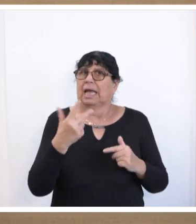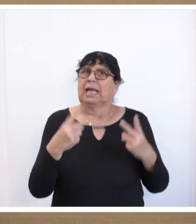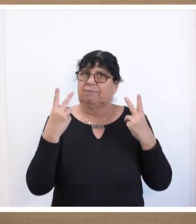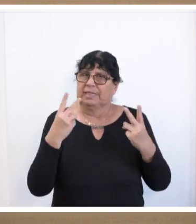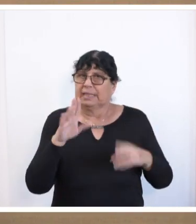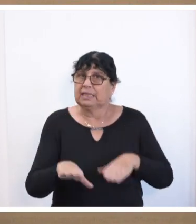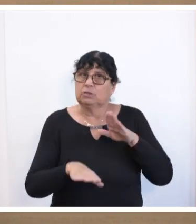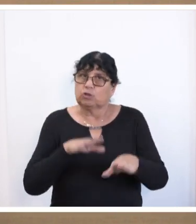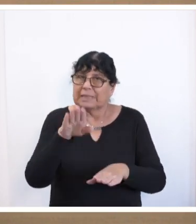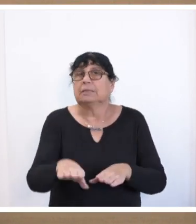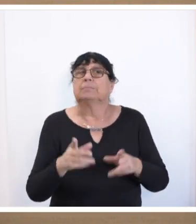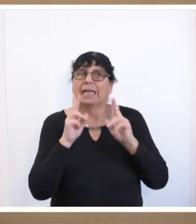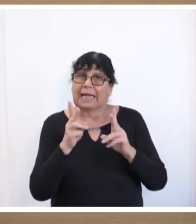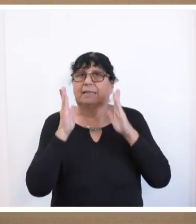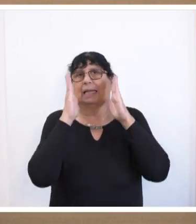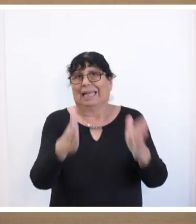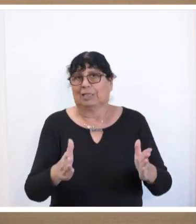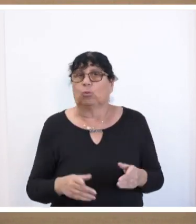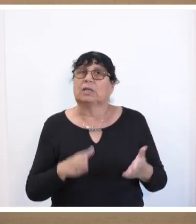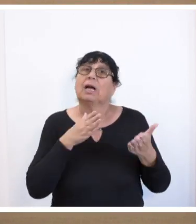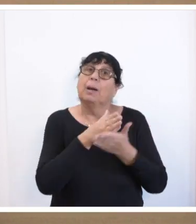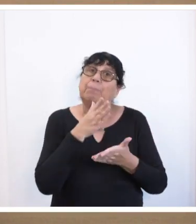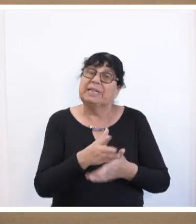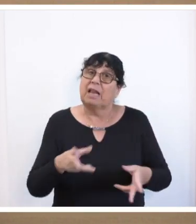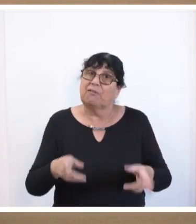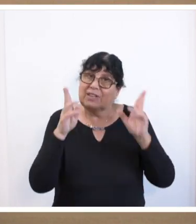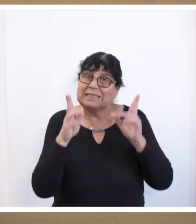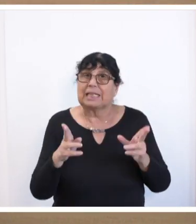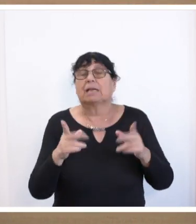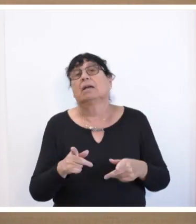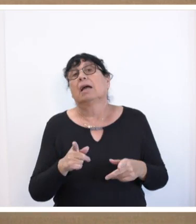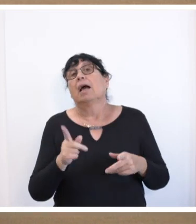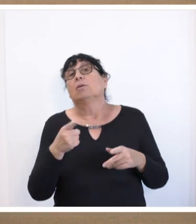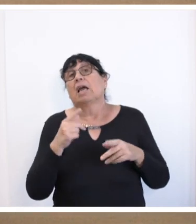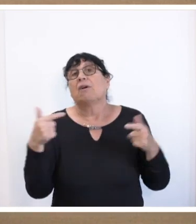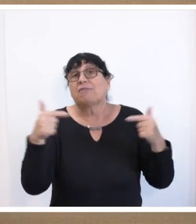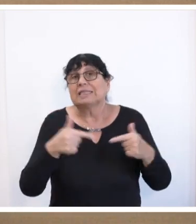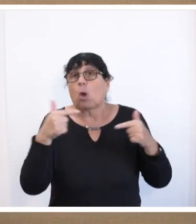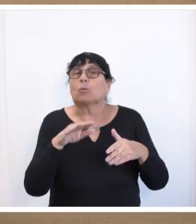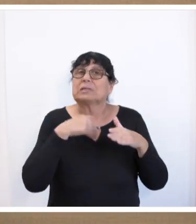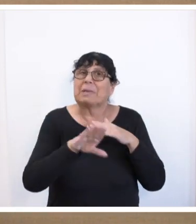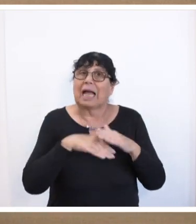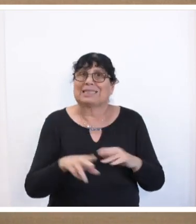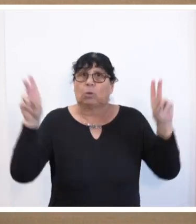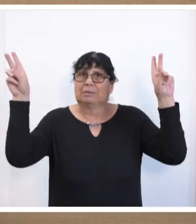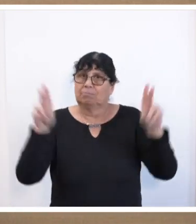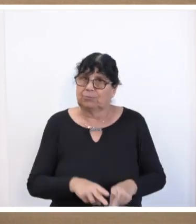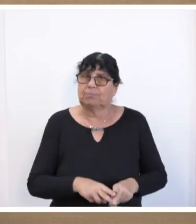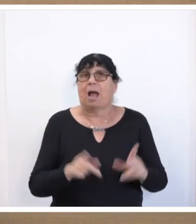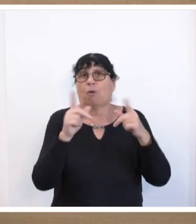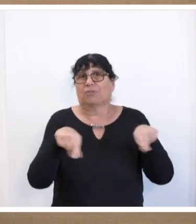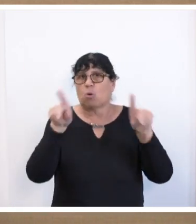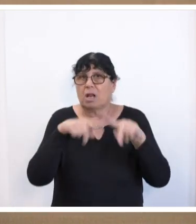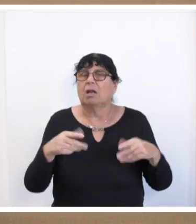richtige Richtung gegangen. Mittel- und langfristig irreguläre und Versorgungsmigration nahe Null zurückfahren durch effektive